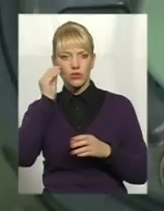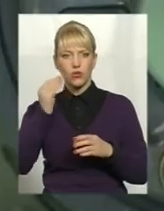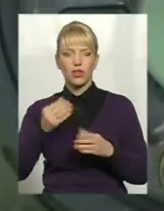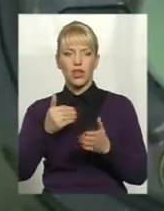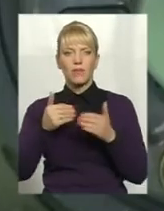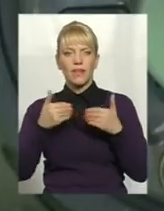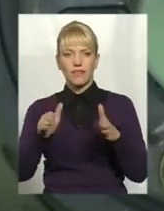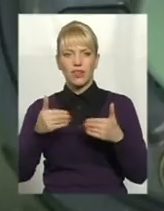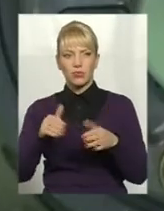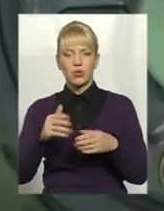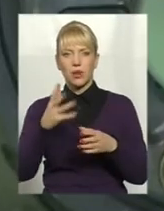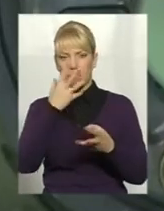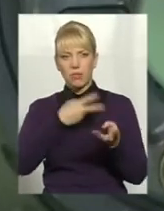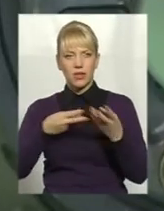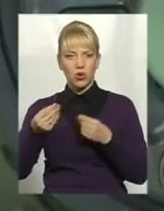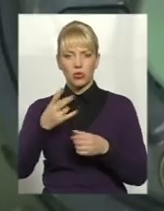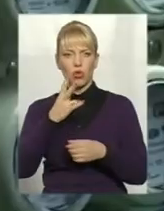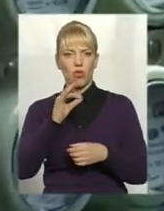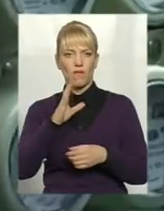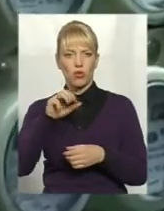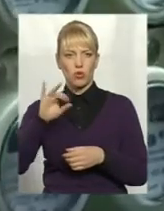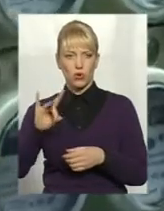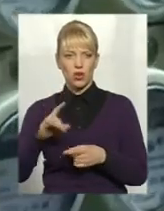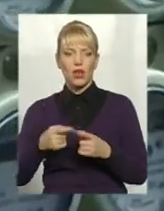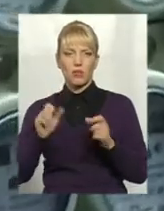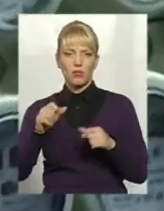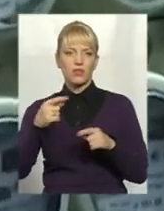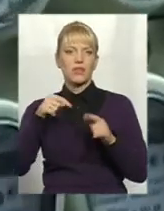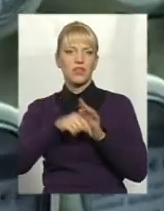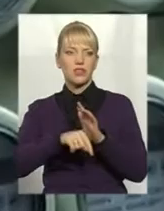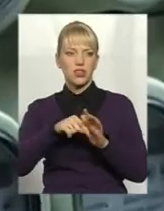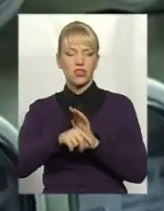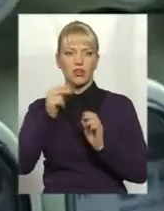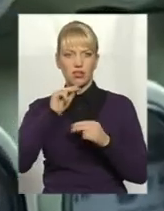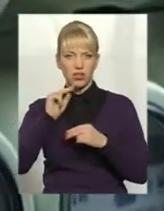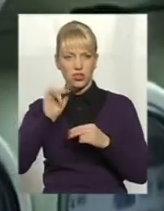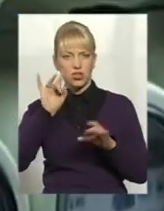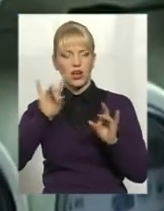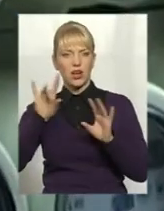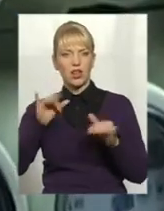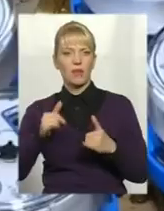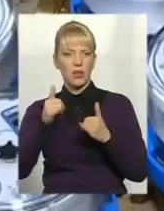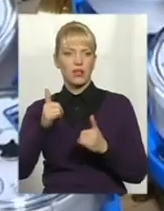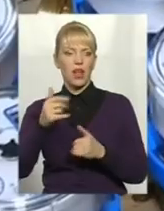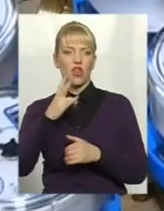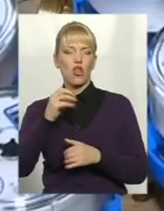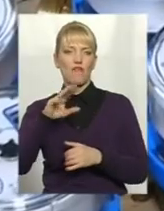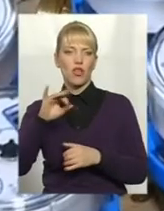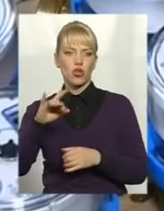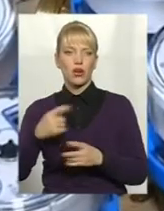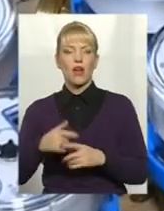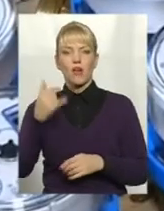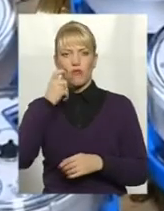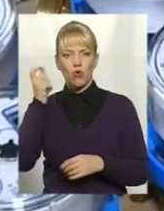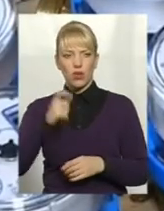під маркою новатора. Мабуть, це найкраща реклама хмельницького виробу. Водночас, уже сьогодні в Україні йдуть на ура